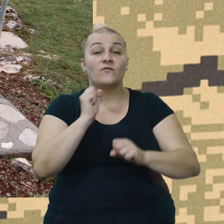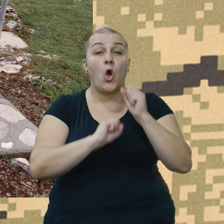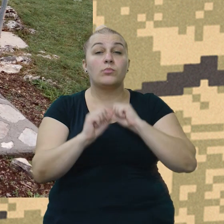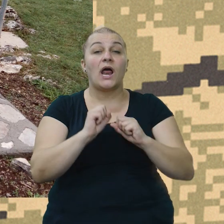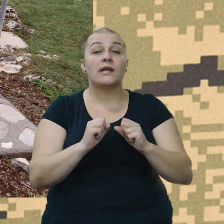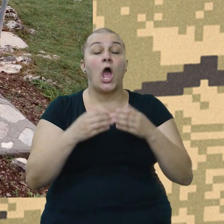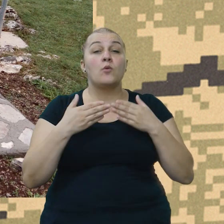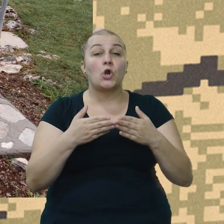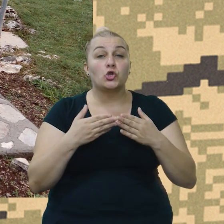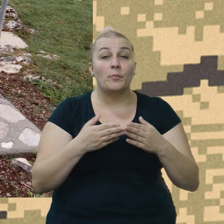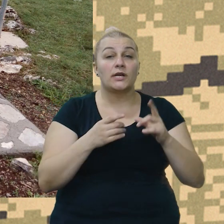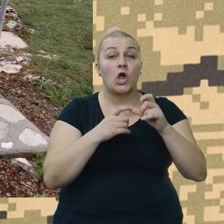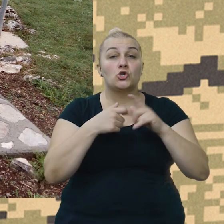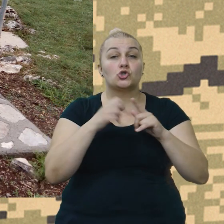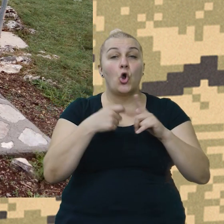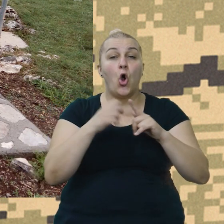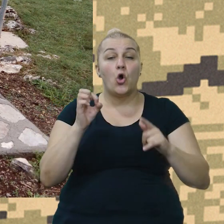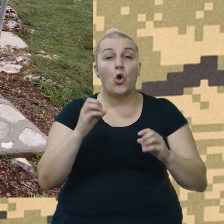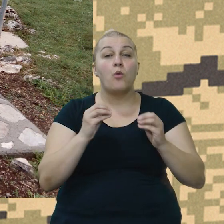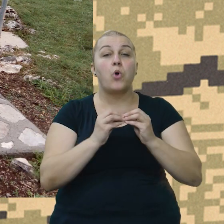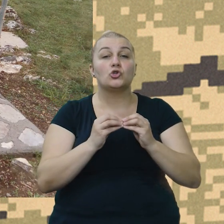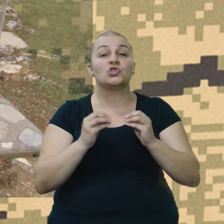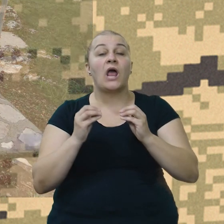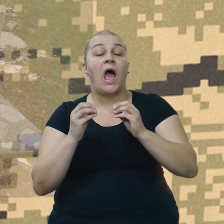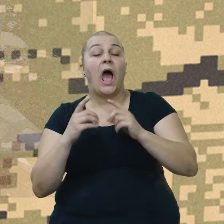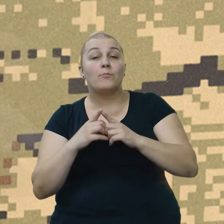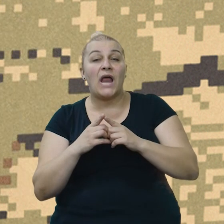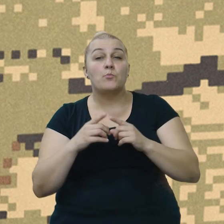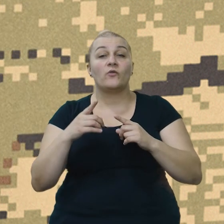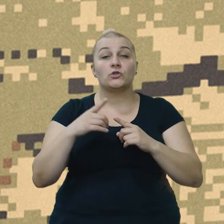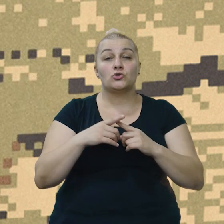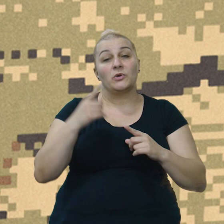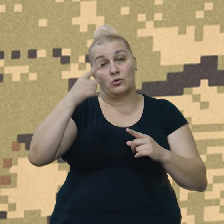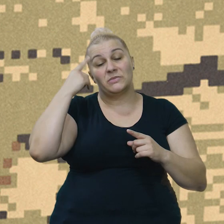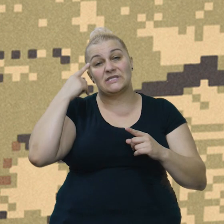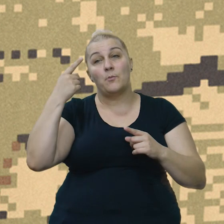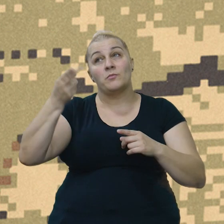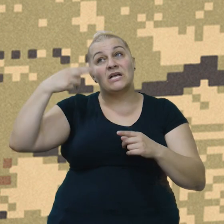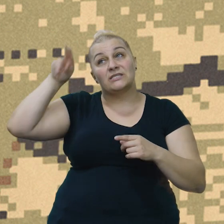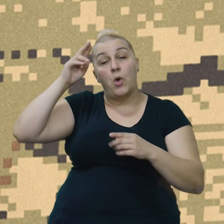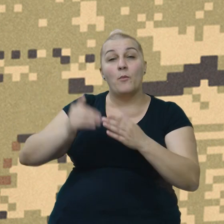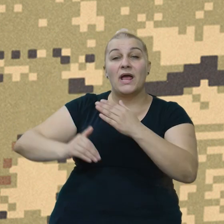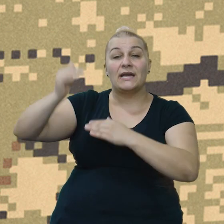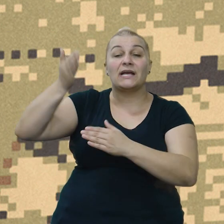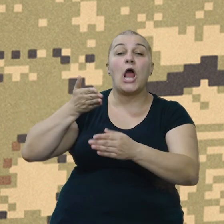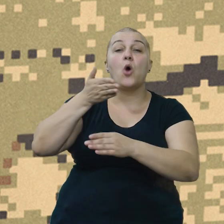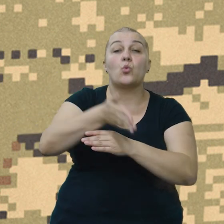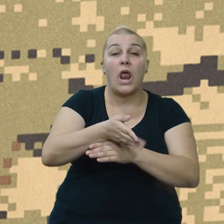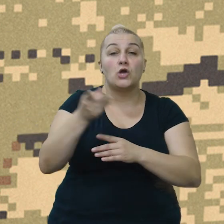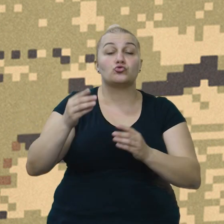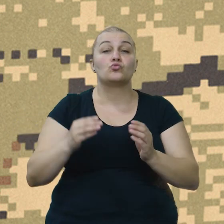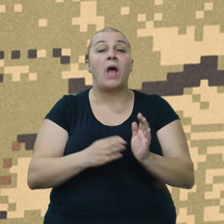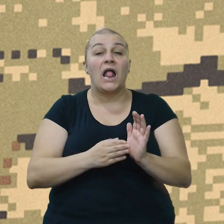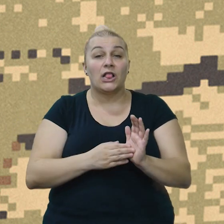Škoko, Bočina Bramović, Toma Štopić, spomenik znamo na ulazu u Maljkovo, ti